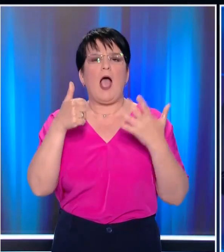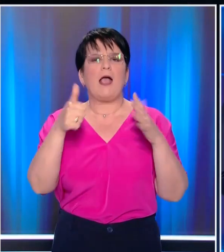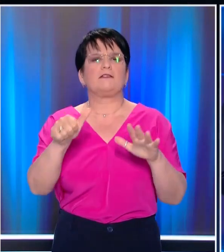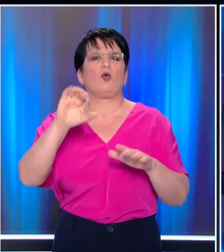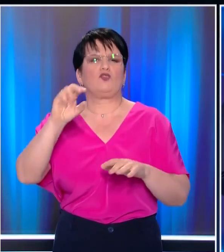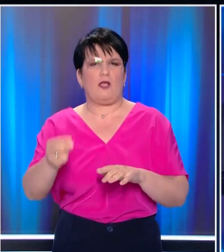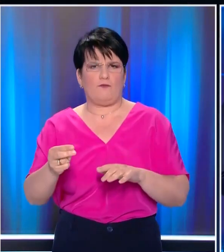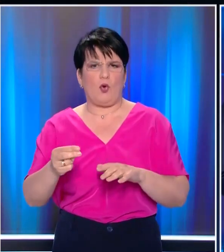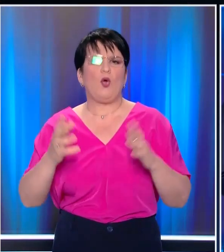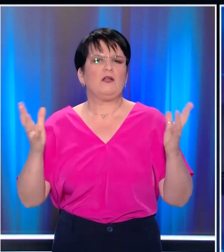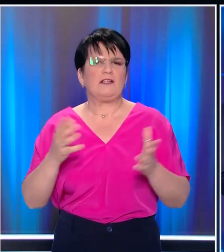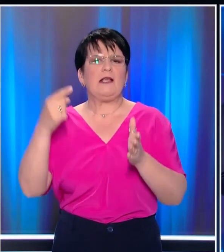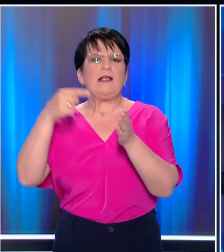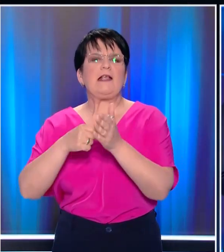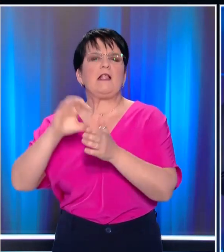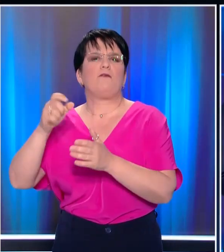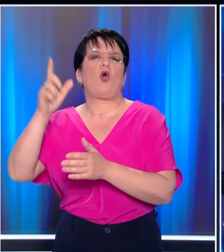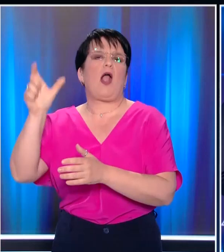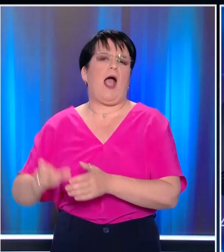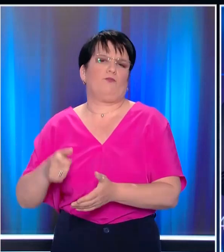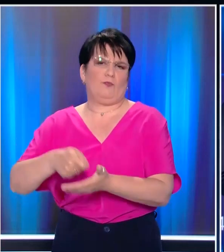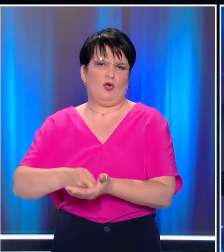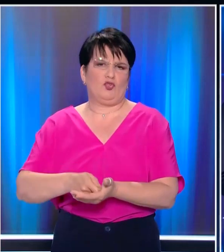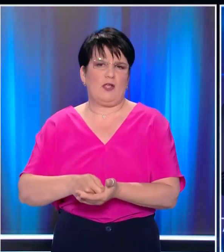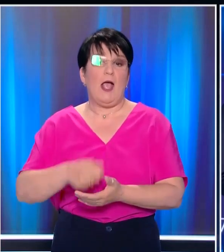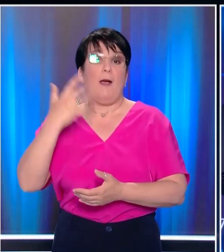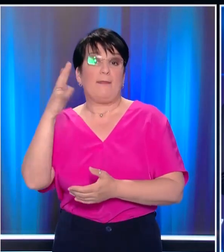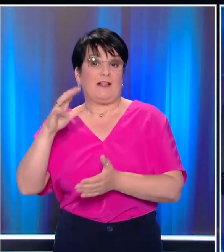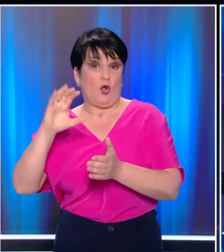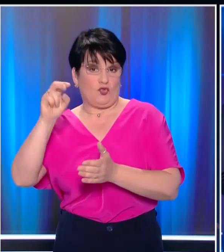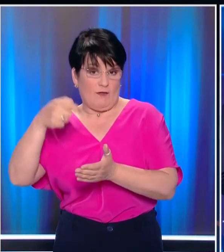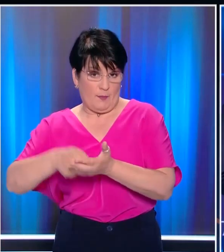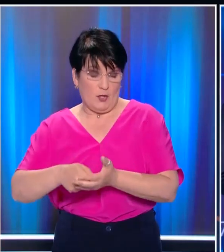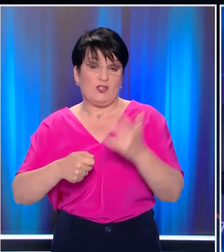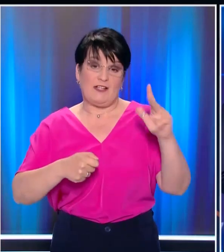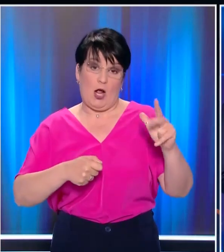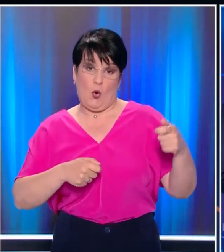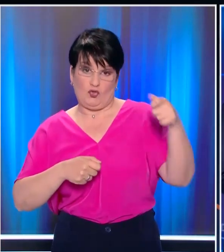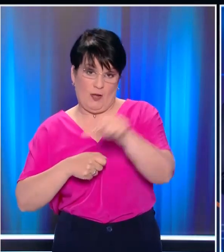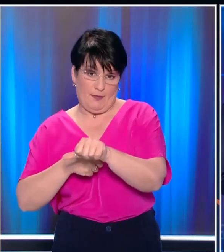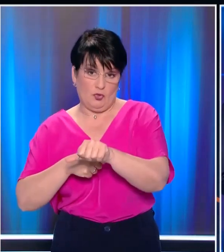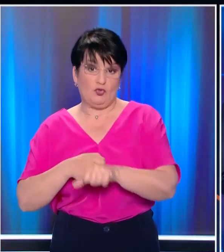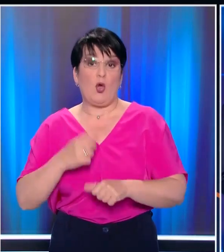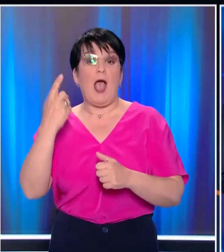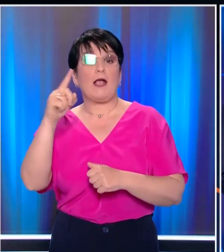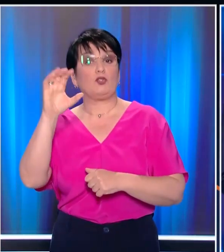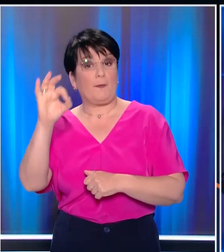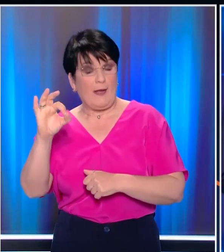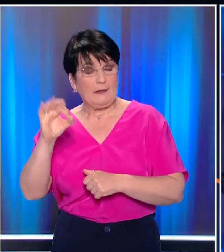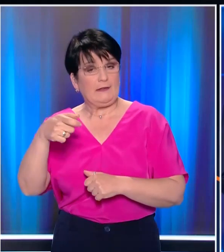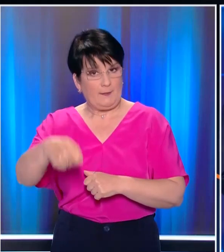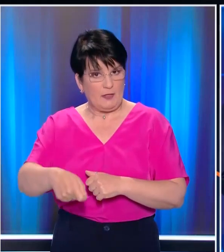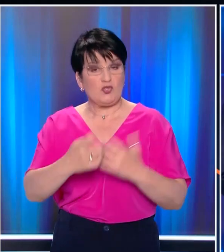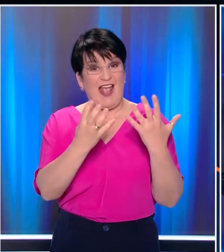ευρώ όταν η καθαρή επιβάνηση ανέργεται σε 1000 ευρώ 300 και όταν η επιβάνηση είναι 500 ευρώ και για επιβάνηση 150 ευρώ η επιστροφή θα είναι 90